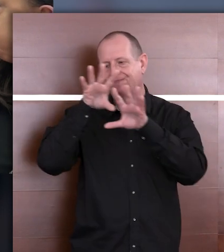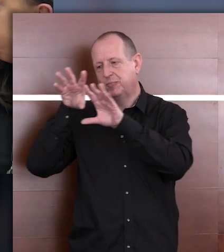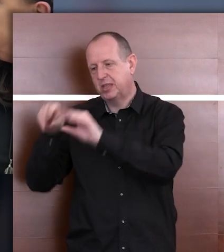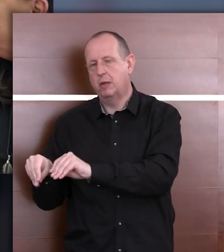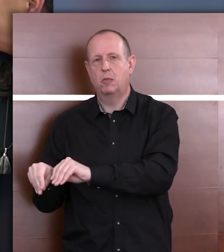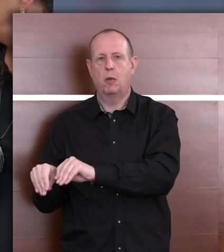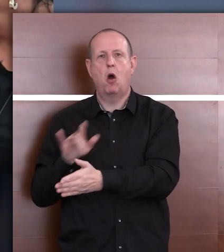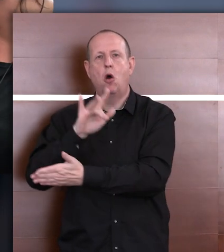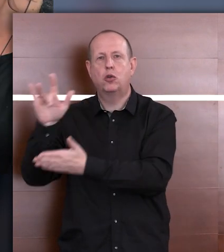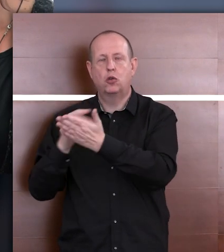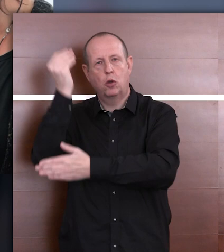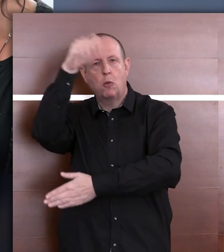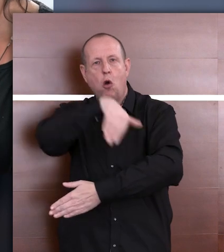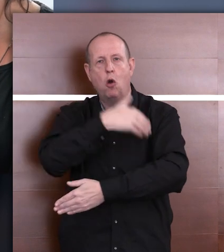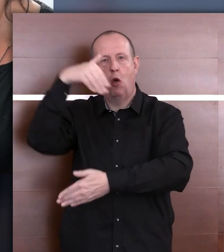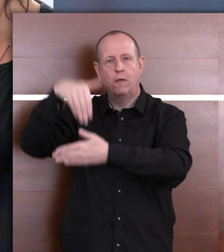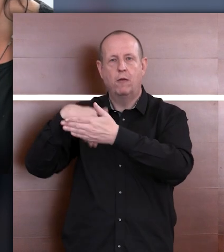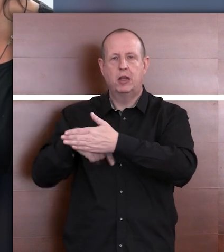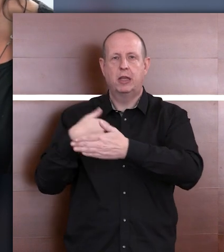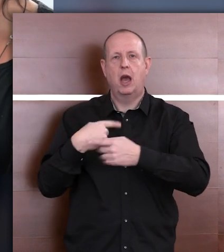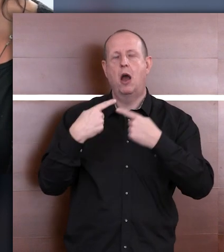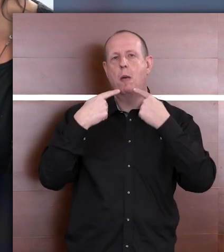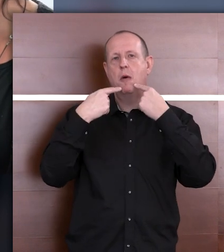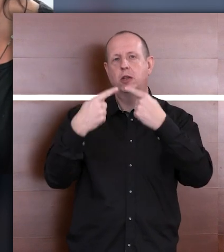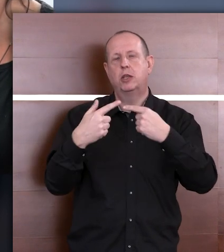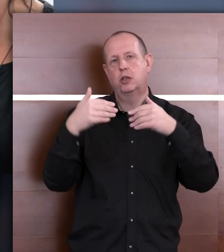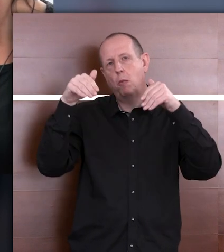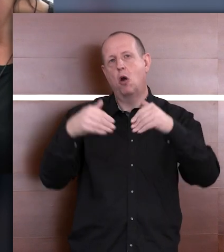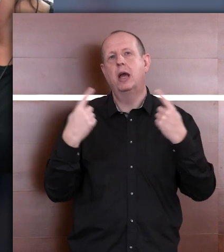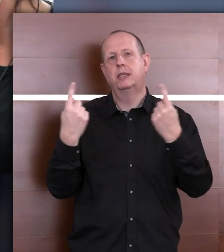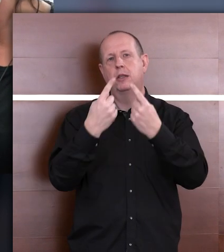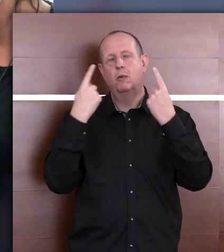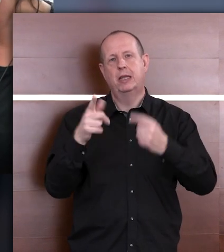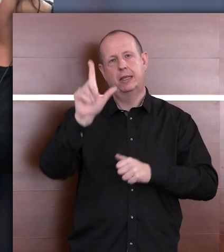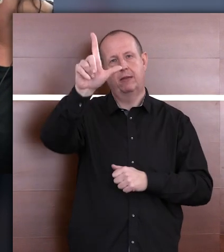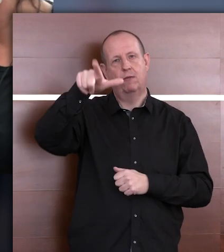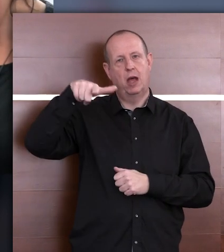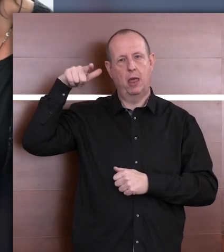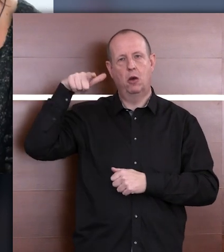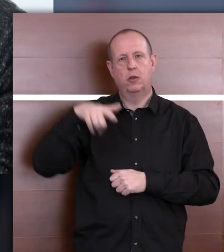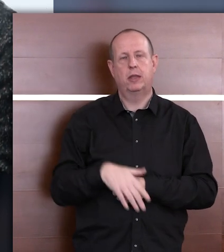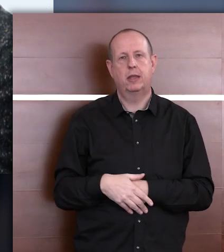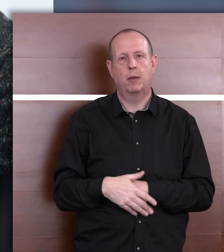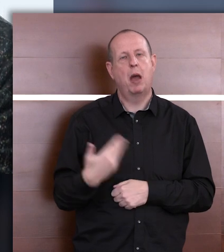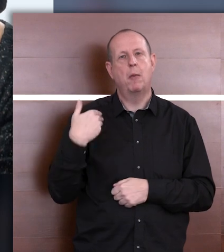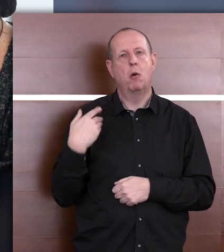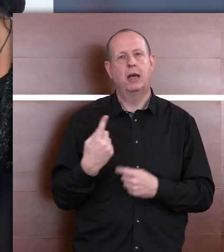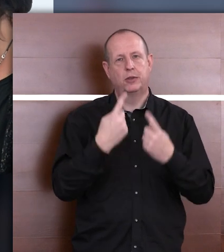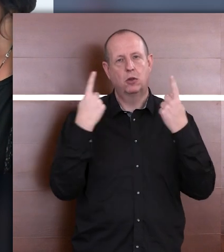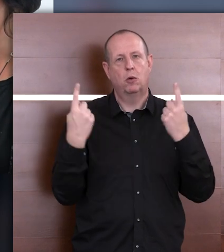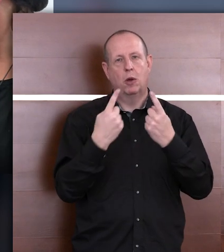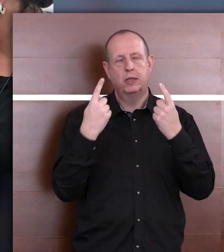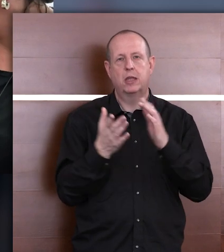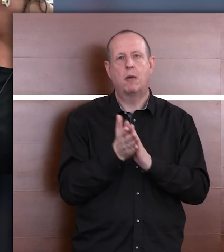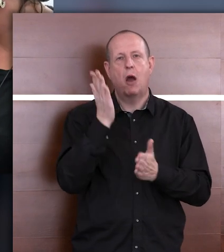ośrodków szkolno-wychowawczych, to mogę przytoczyć sytuację sprzed dwóch tygodni, kiedy mieliśmy sytuację w województwie w